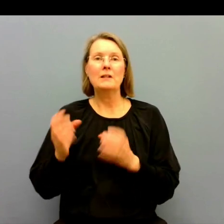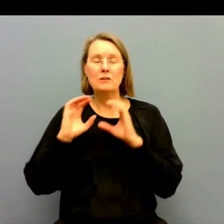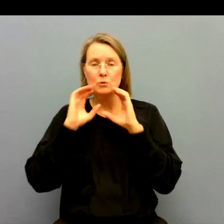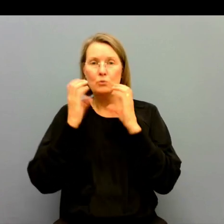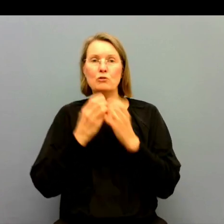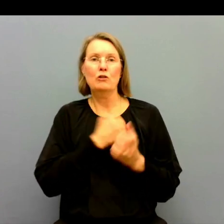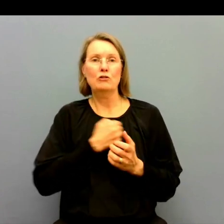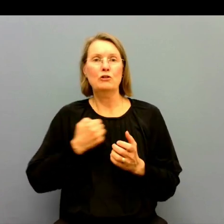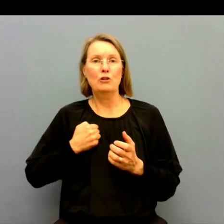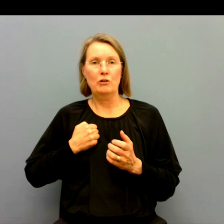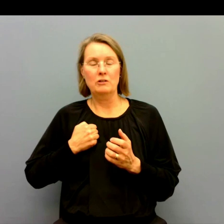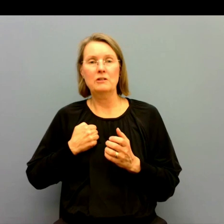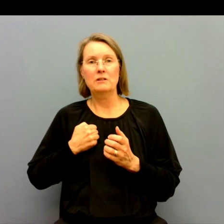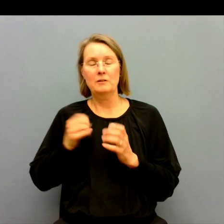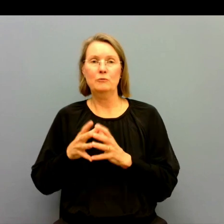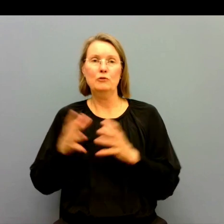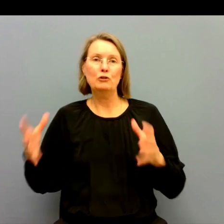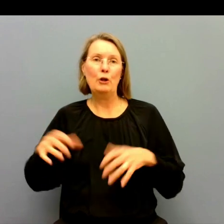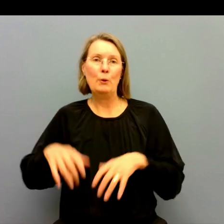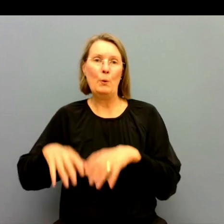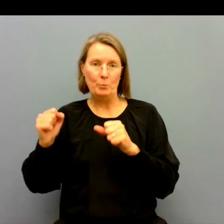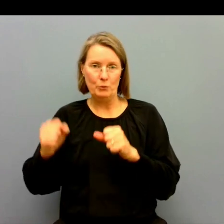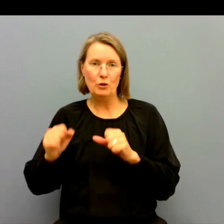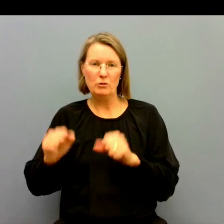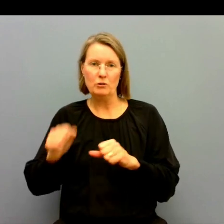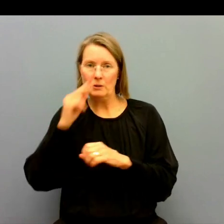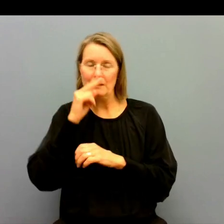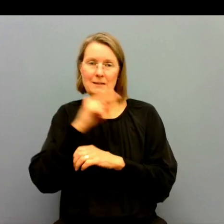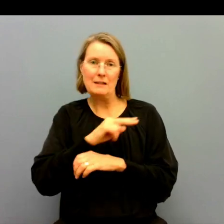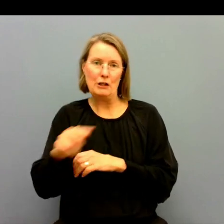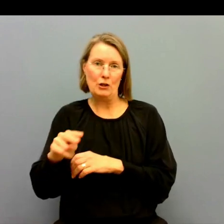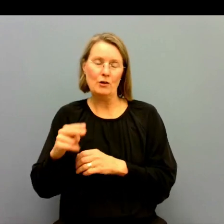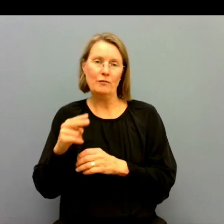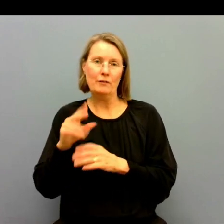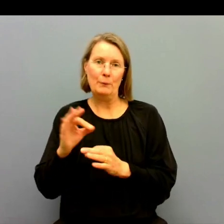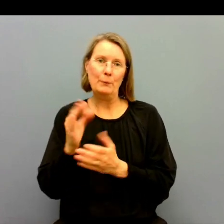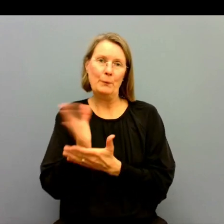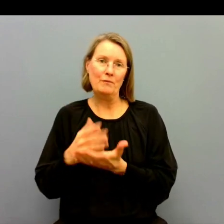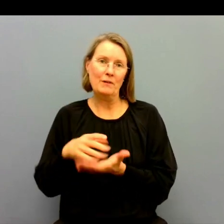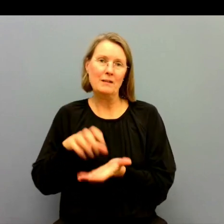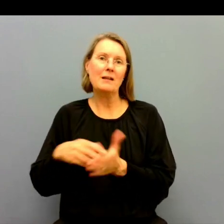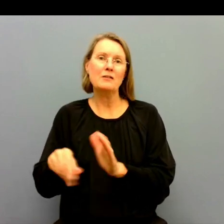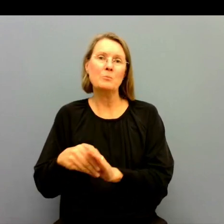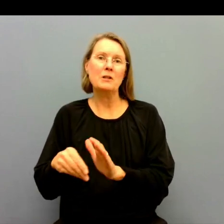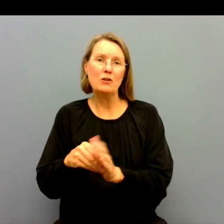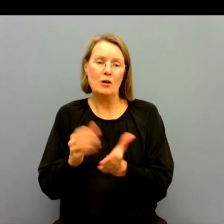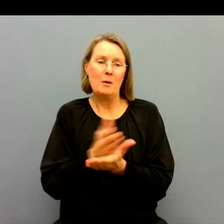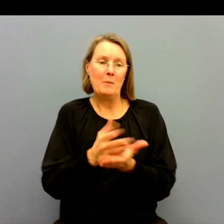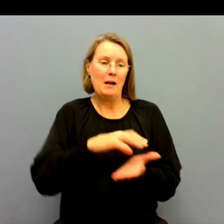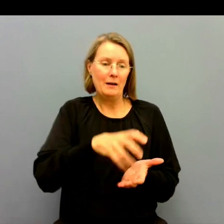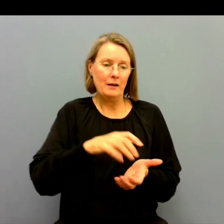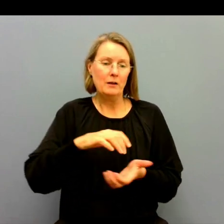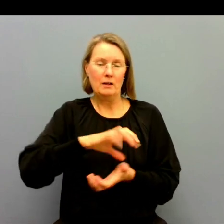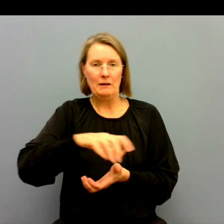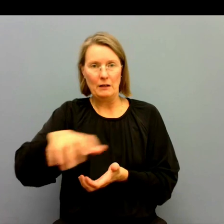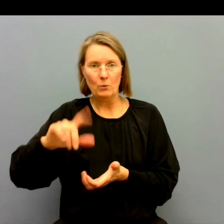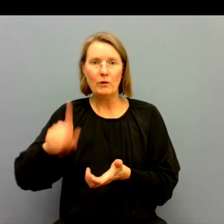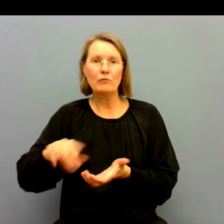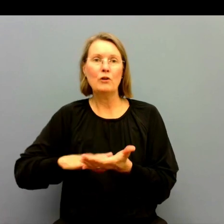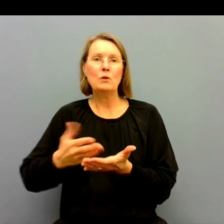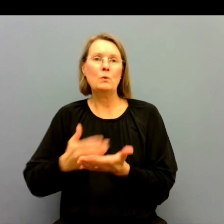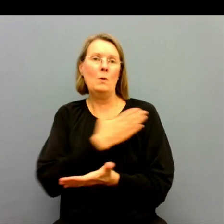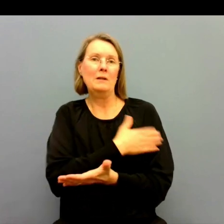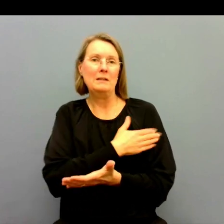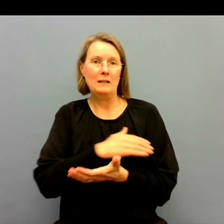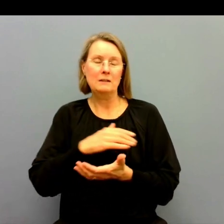socialstyrelsen ett utökat uppdrag om översyn av fördelningen av statsbidrag mellan regionerna